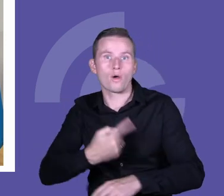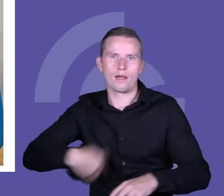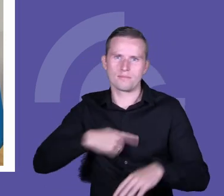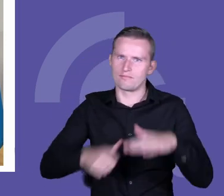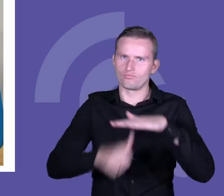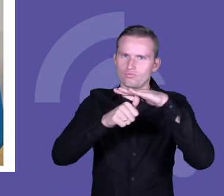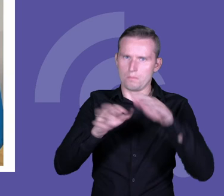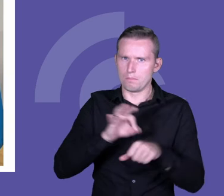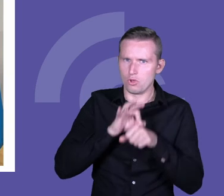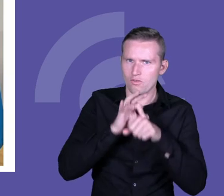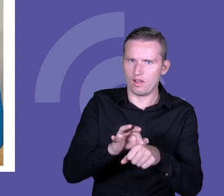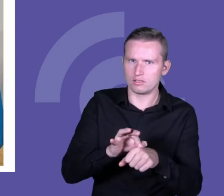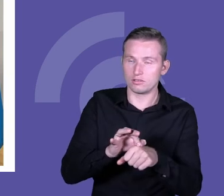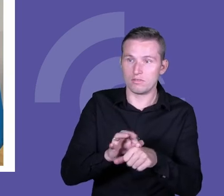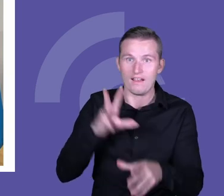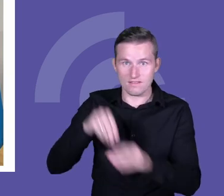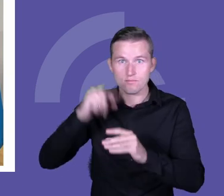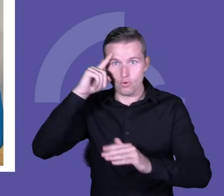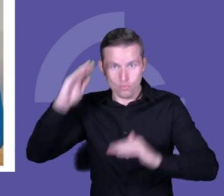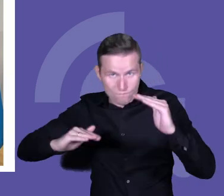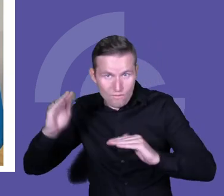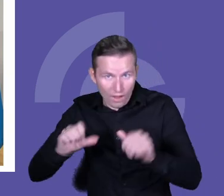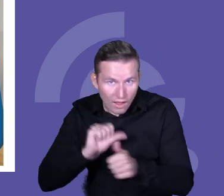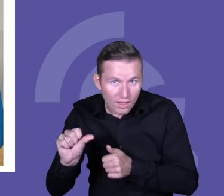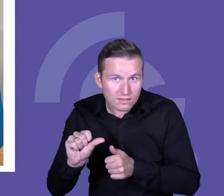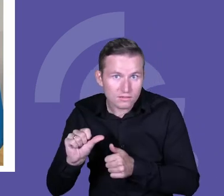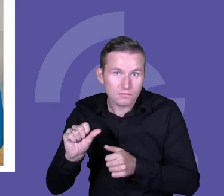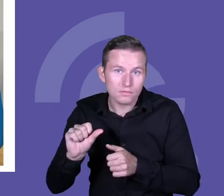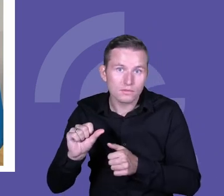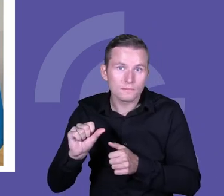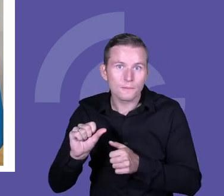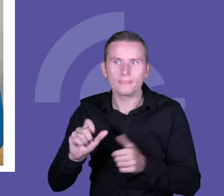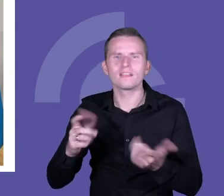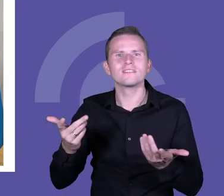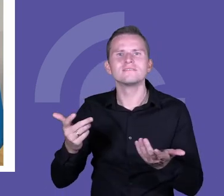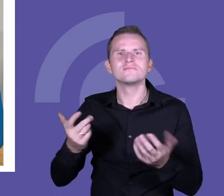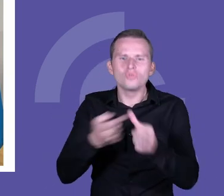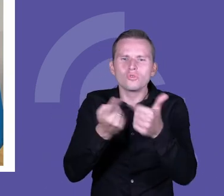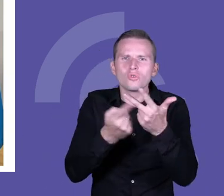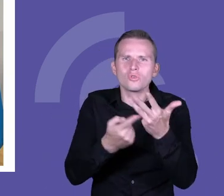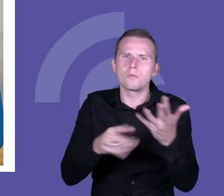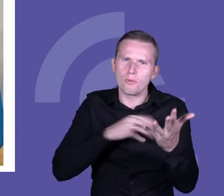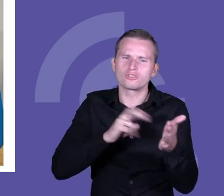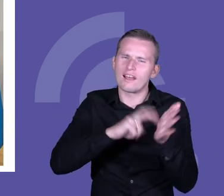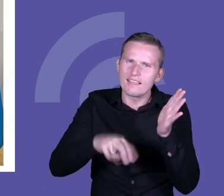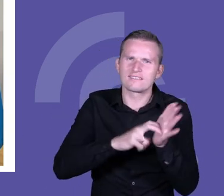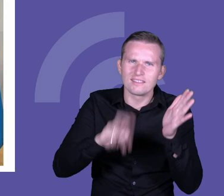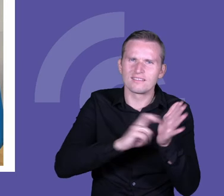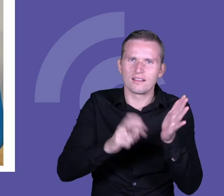pozwala zadbać o równowagę i o to, żeby odchudzić i nie robić tego, czego naprawdę nie potrzebujemy.